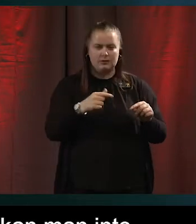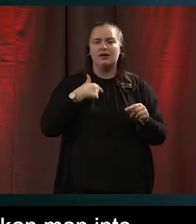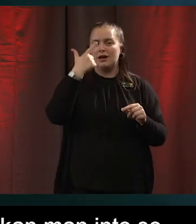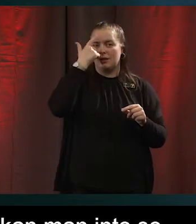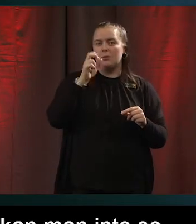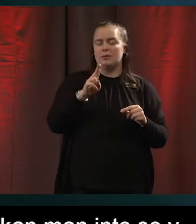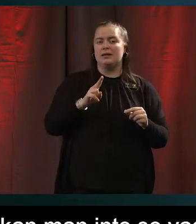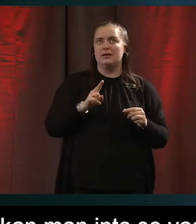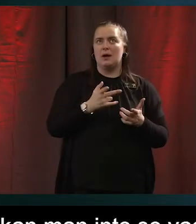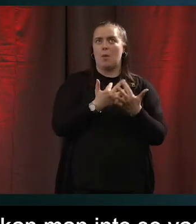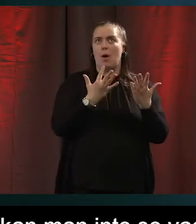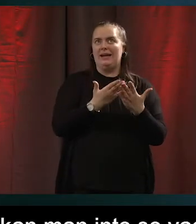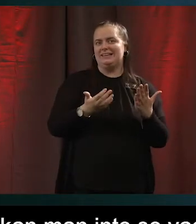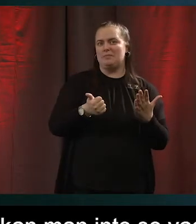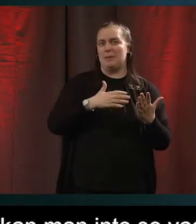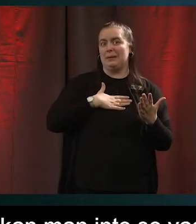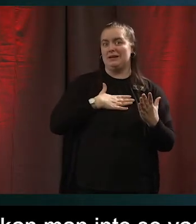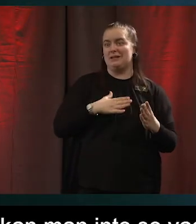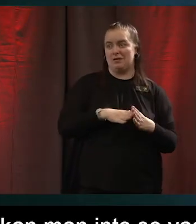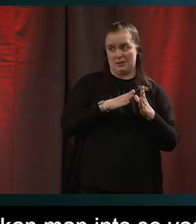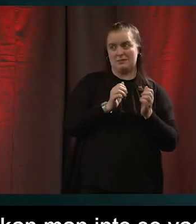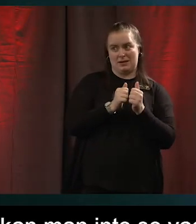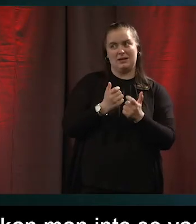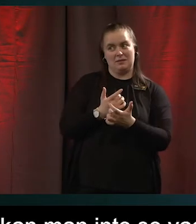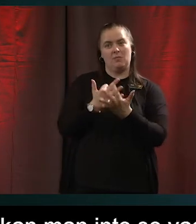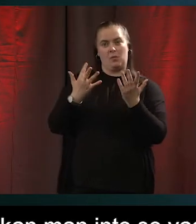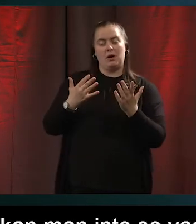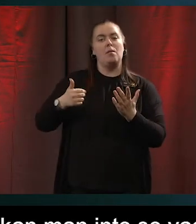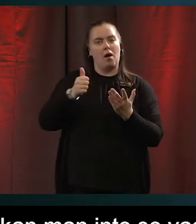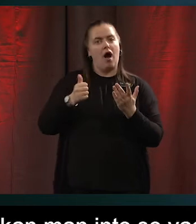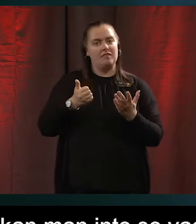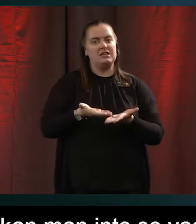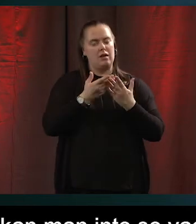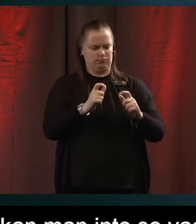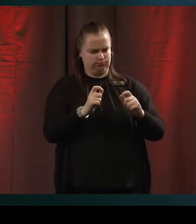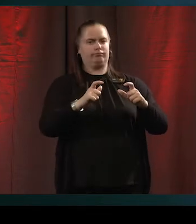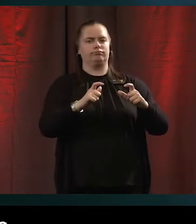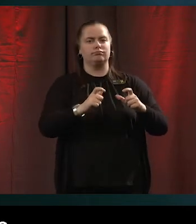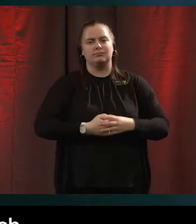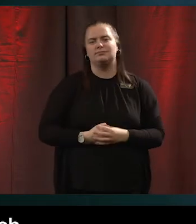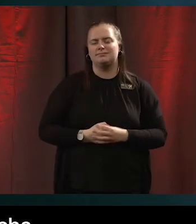inte bara i min familj som har behövt lite tech-support med detta. Tack för tipset.